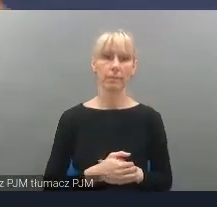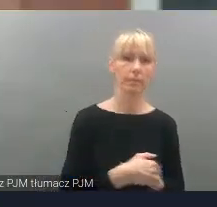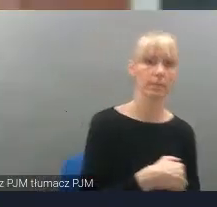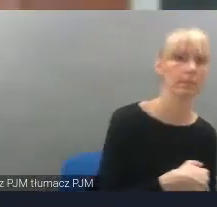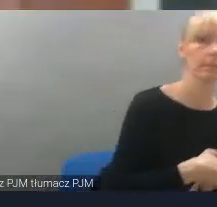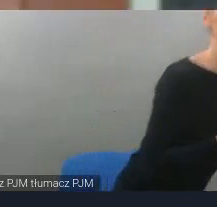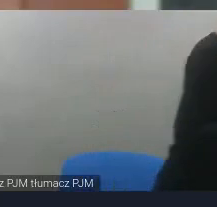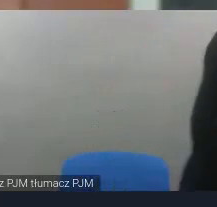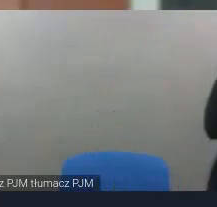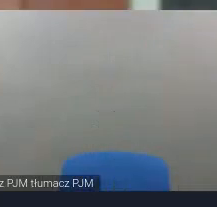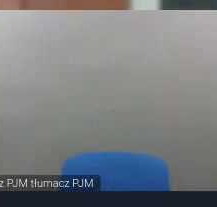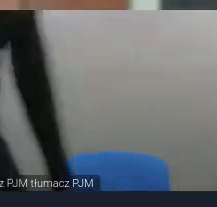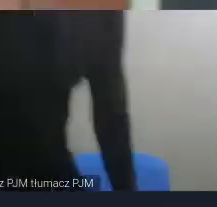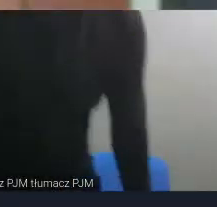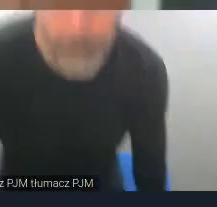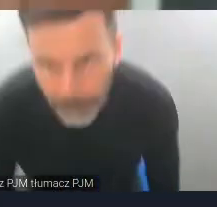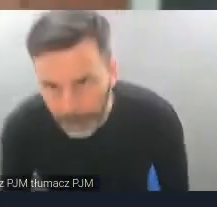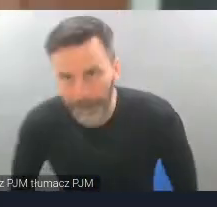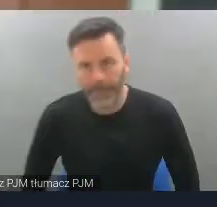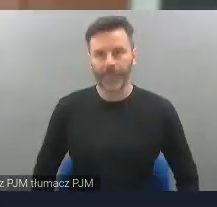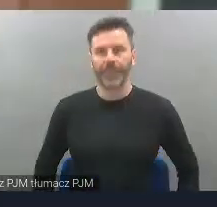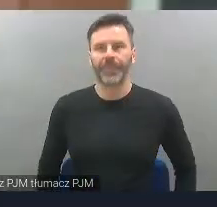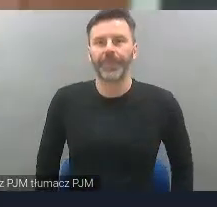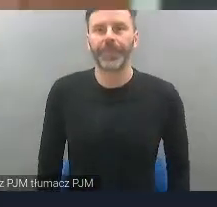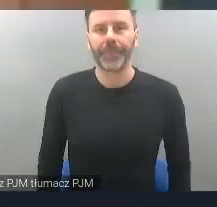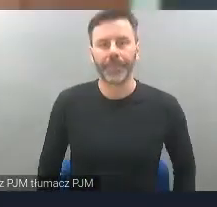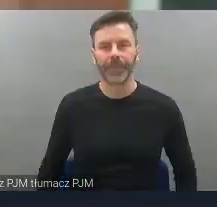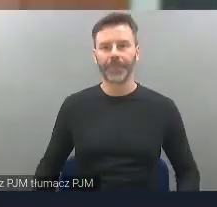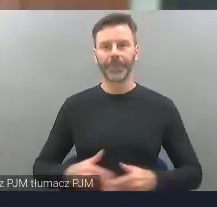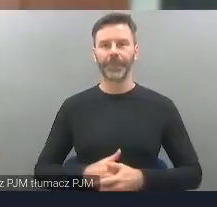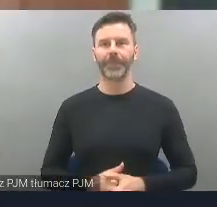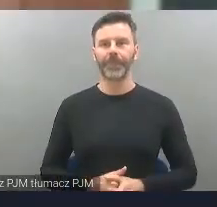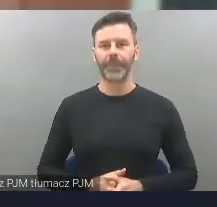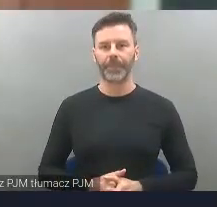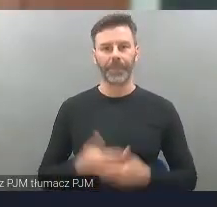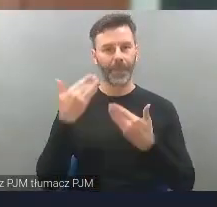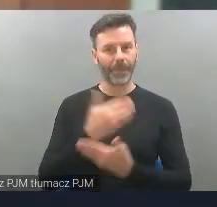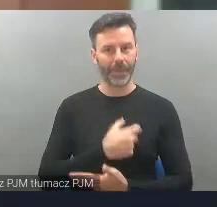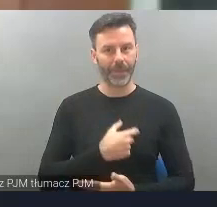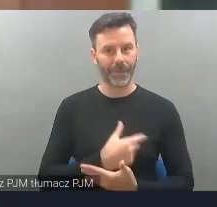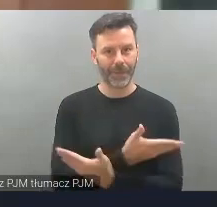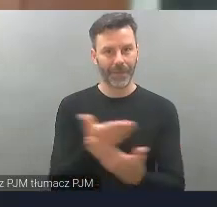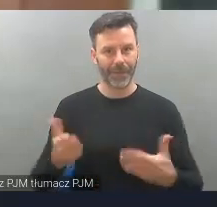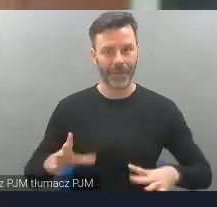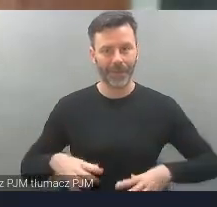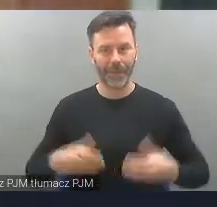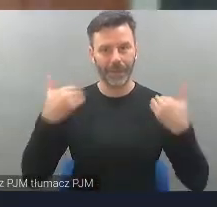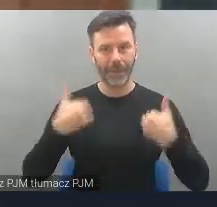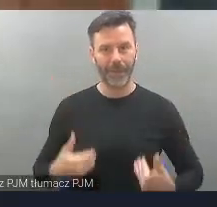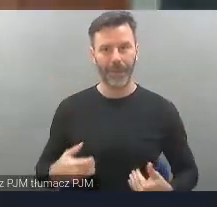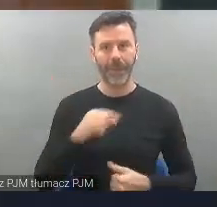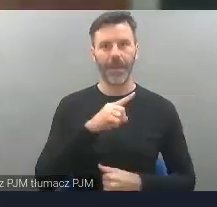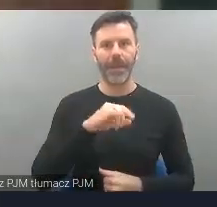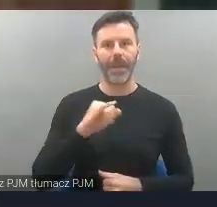Witam serdecznie Państwa. Nazywam się Jacek Zachodny i chciałbym powiedzieć kilka zdań o niesamowitym miejscu we